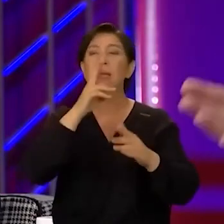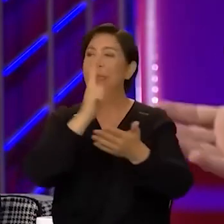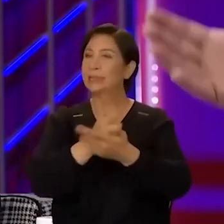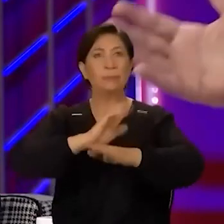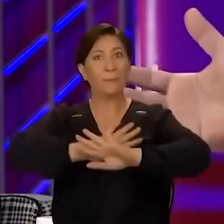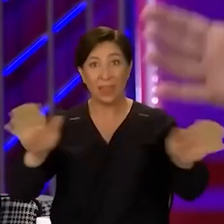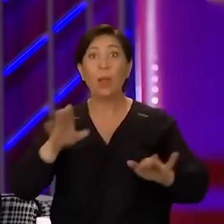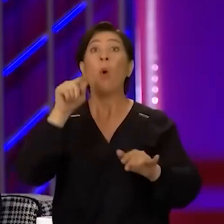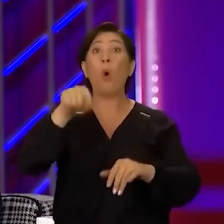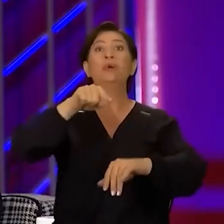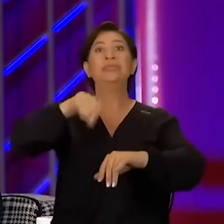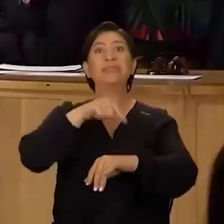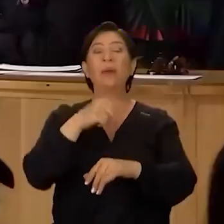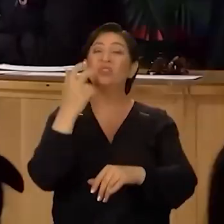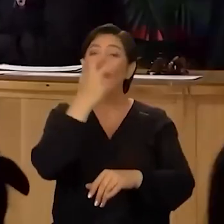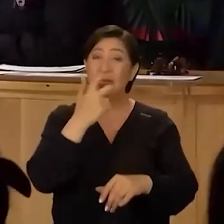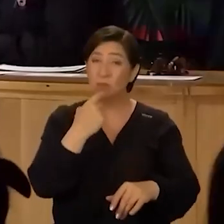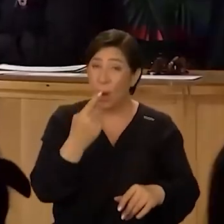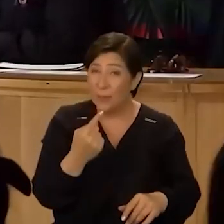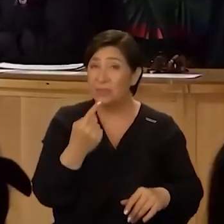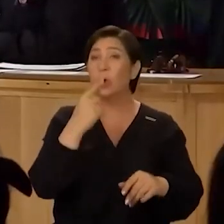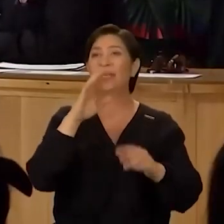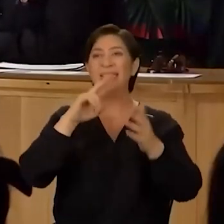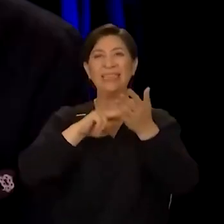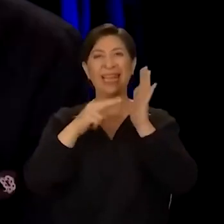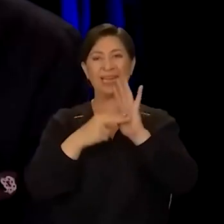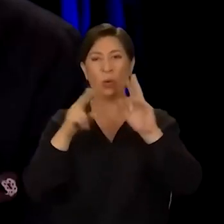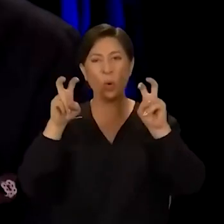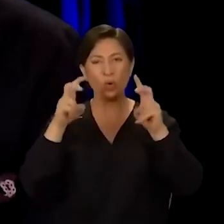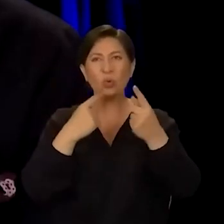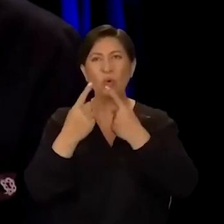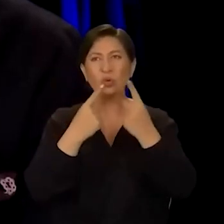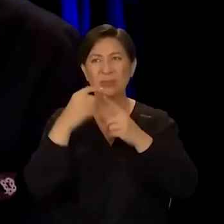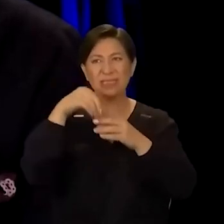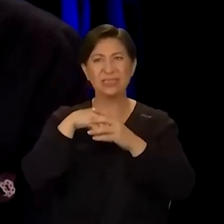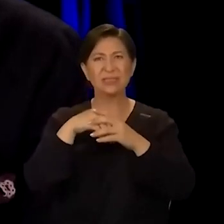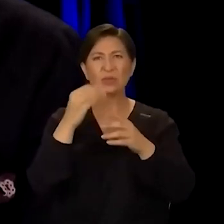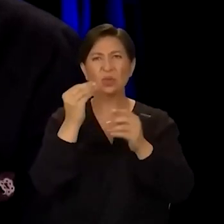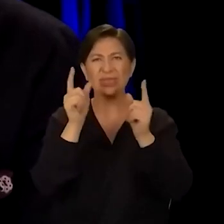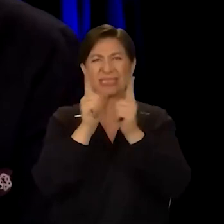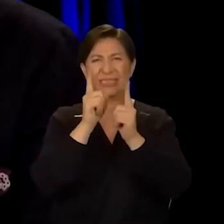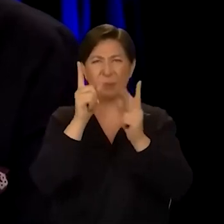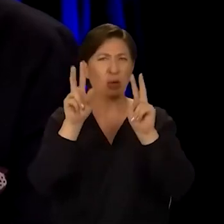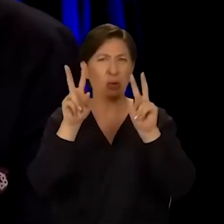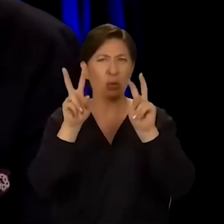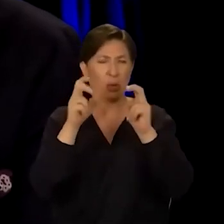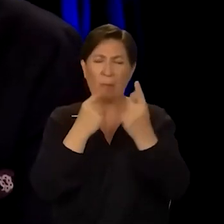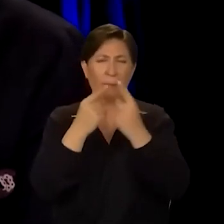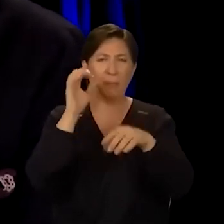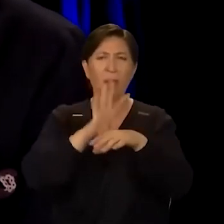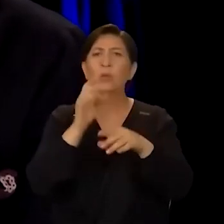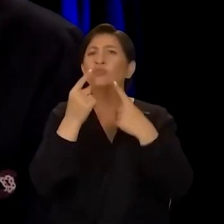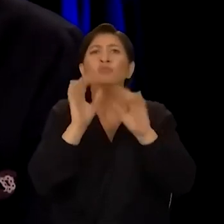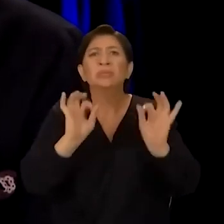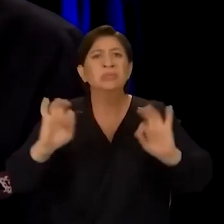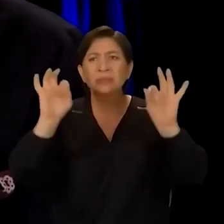olduktan sonra ve işte acaba şarkı söyleyeyim mi şarkı söyleyeyim, teknik bir şey konuşmak için çok kısa bir konuşma yaptık. Onun dışında konuşmuyoruz neredeyse.